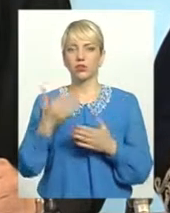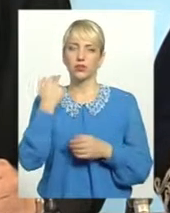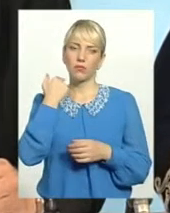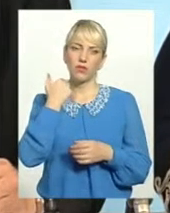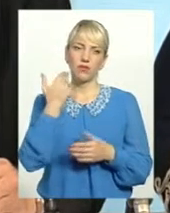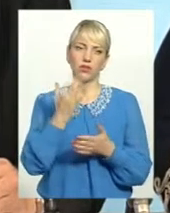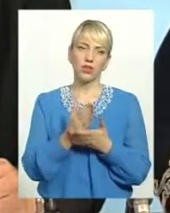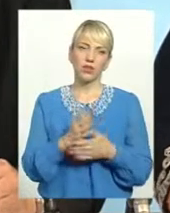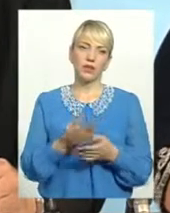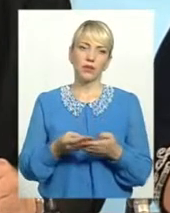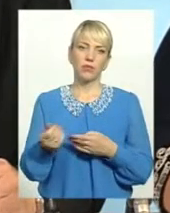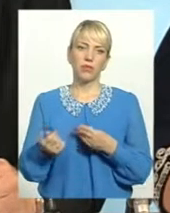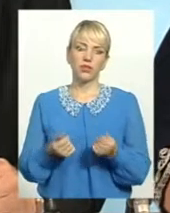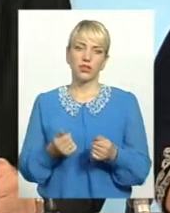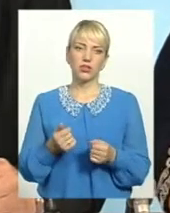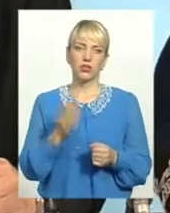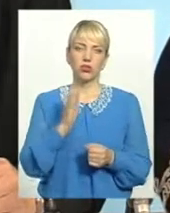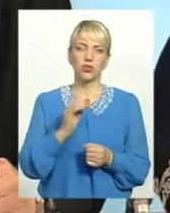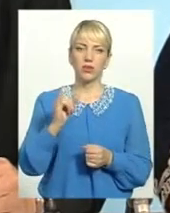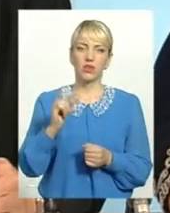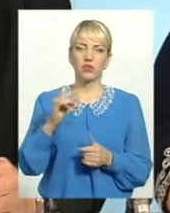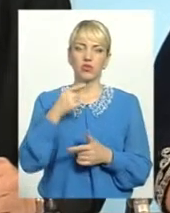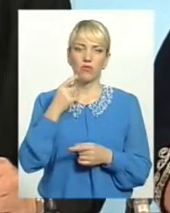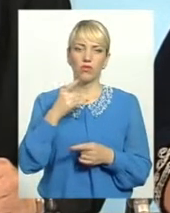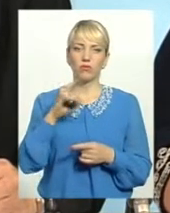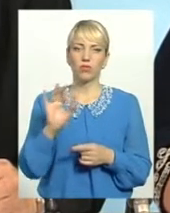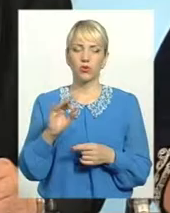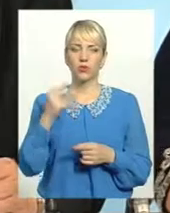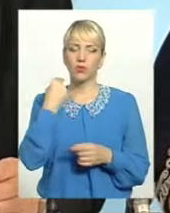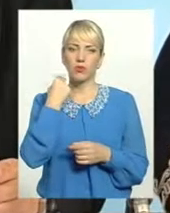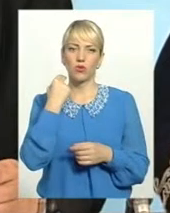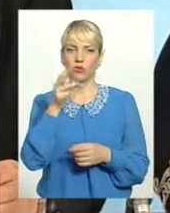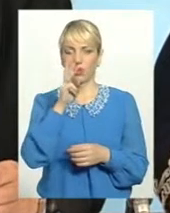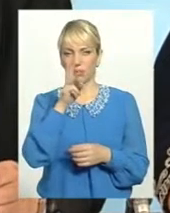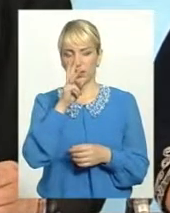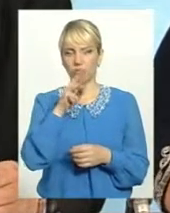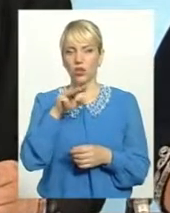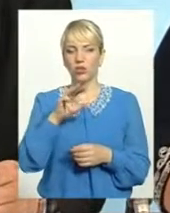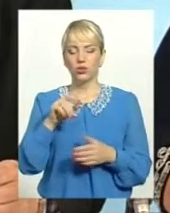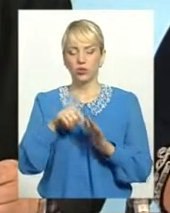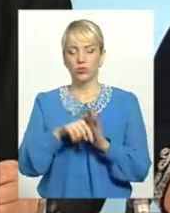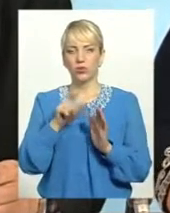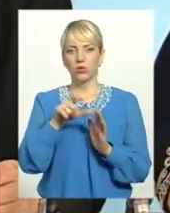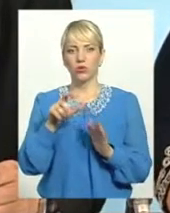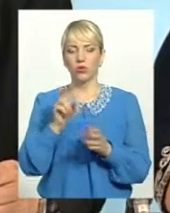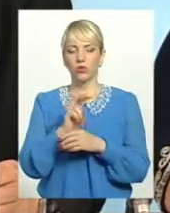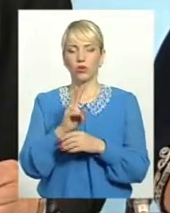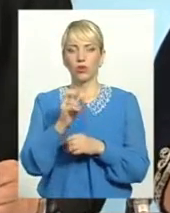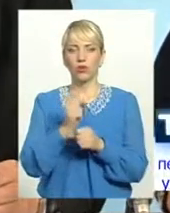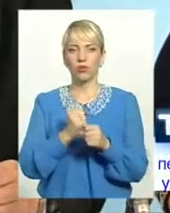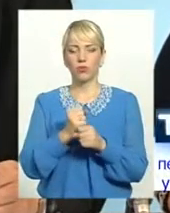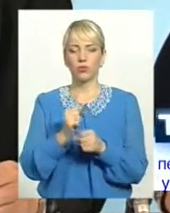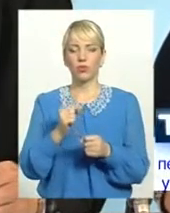є платежі, Володимир Іванович говорив про заборговану заробітну плату, тобто люди ходять на роботу,